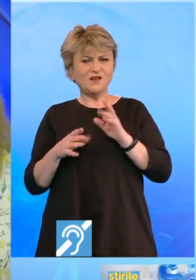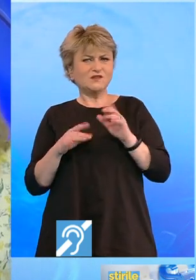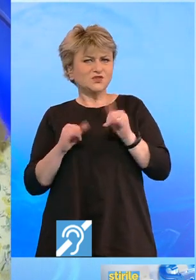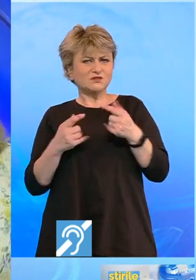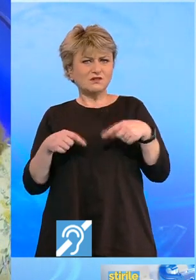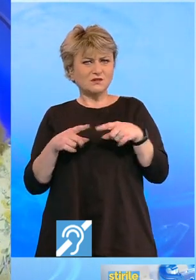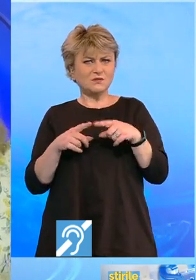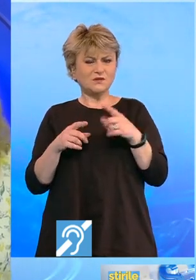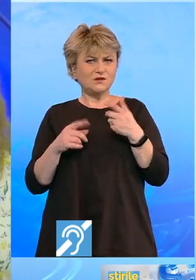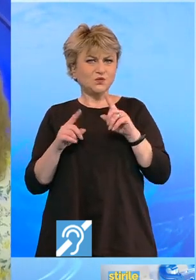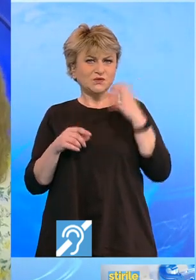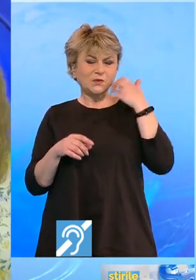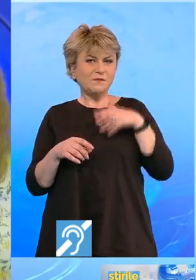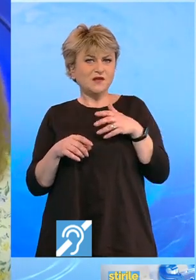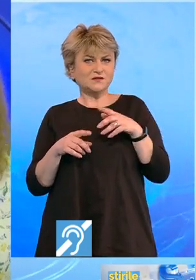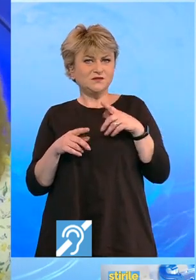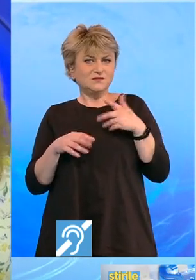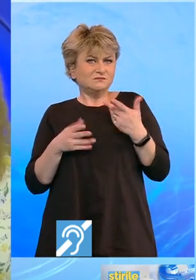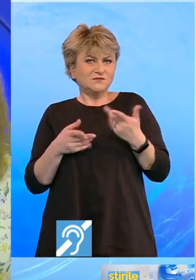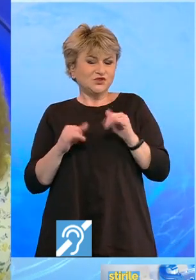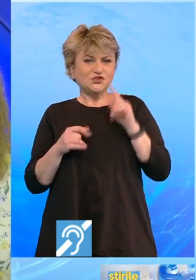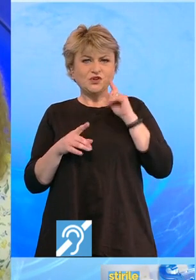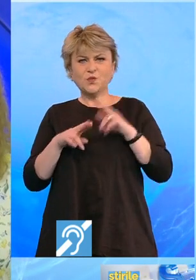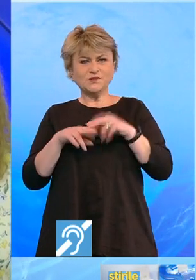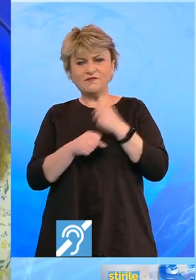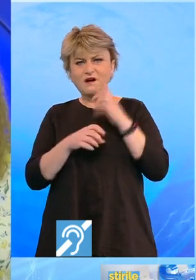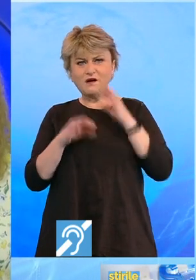se creează, nu se pierd cu firea și știu să analizeze la rece o situație.